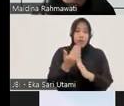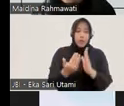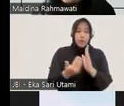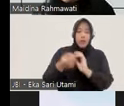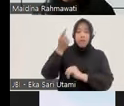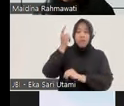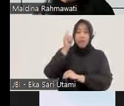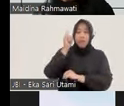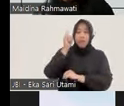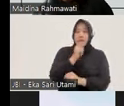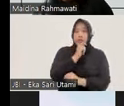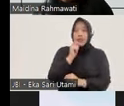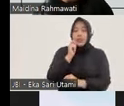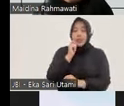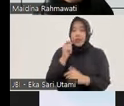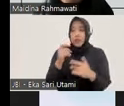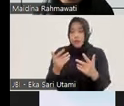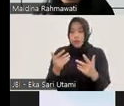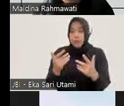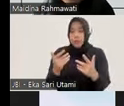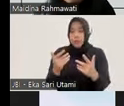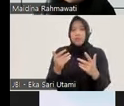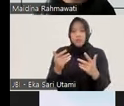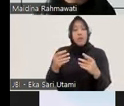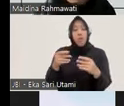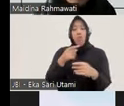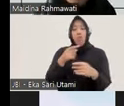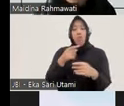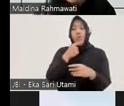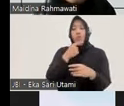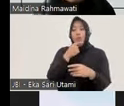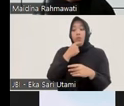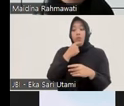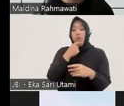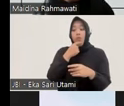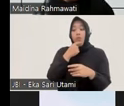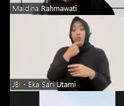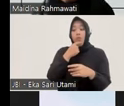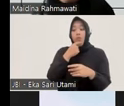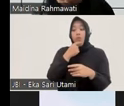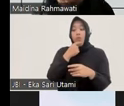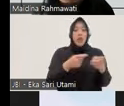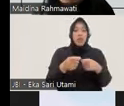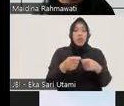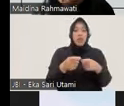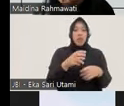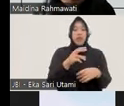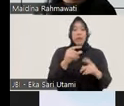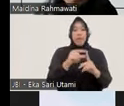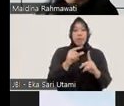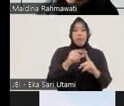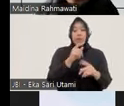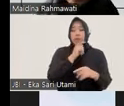padahal yang seolah-olah ini memberikan solusi oh nanti diatur di PP yang lebih jelasnya padahal kalau kita lihat